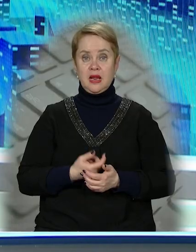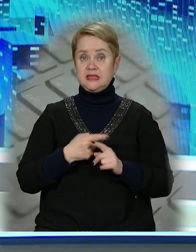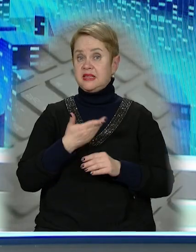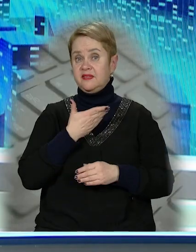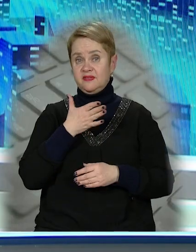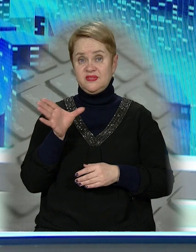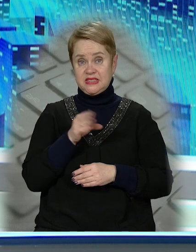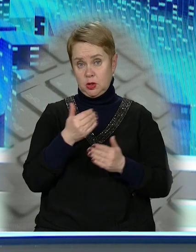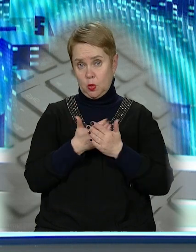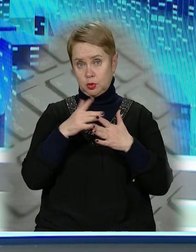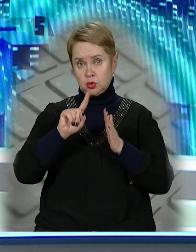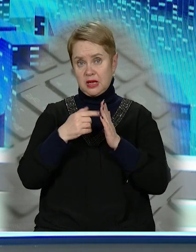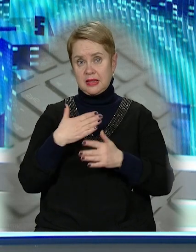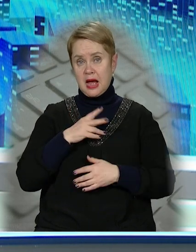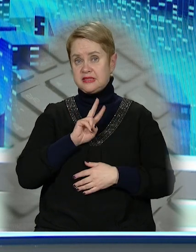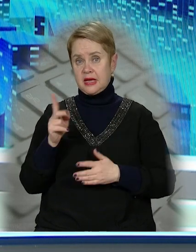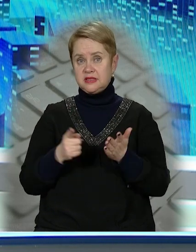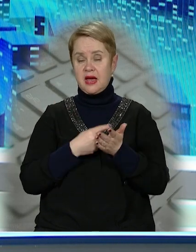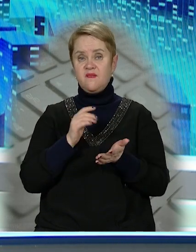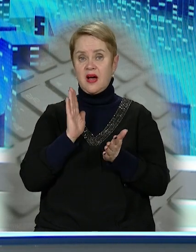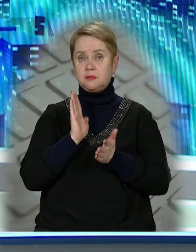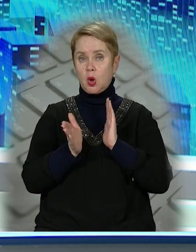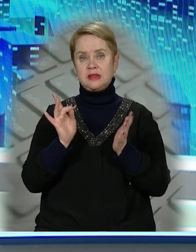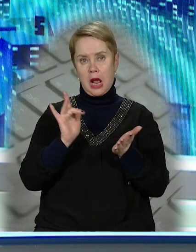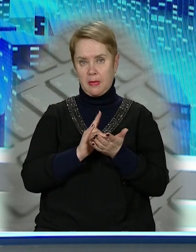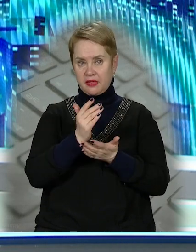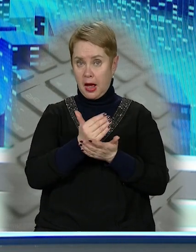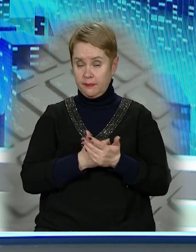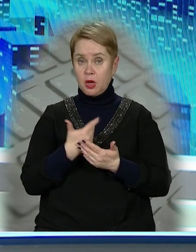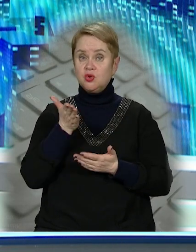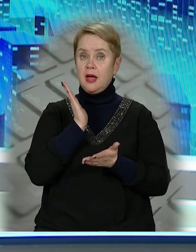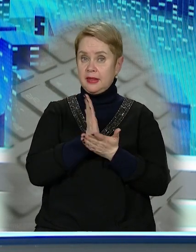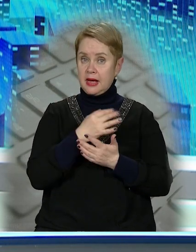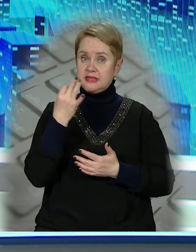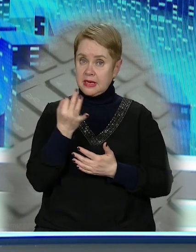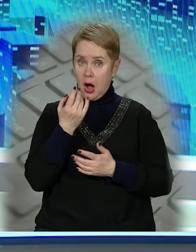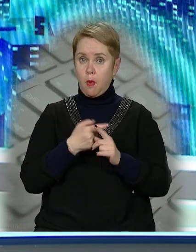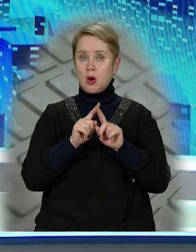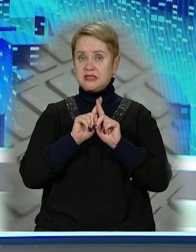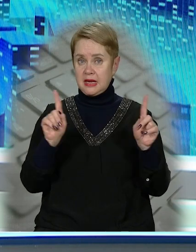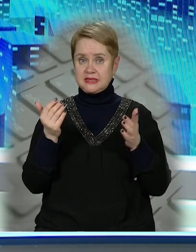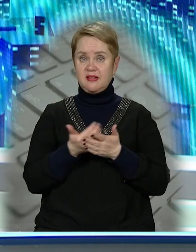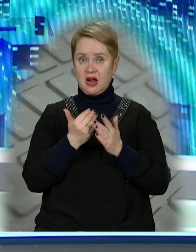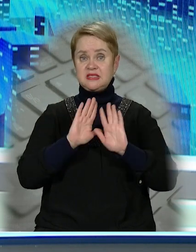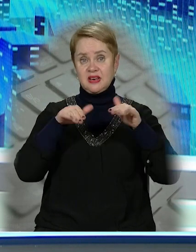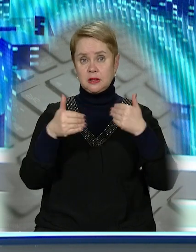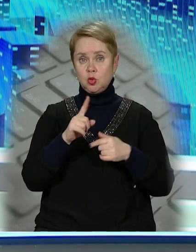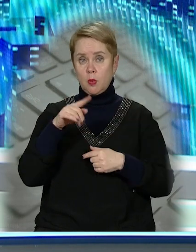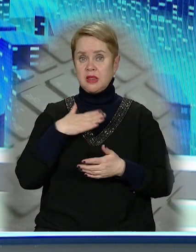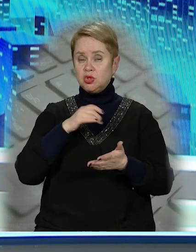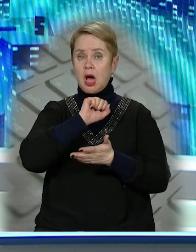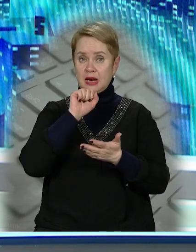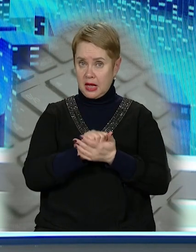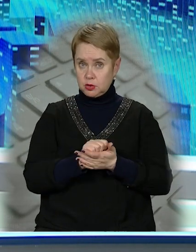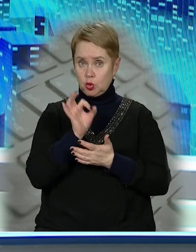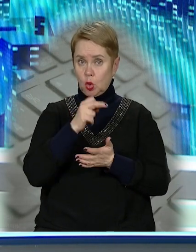Це всі новини. Більше дізнавайтесь на нашому сайті, на сторінці у Фейсбук та у Телеграм-каналі. Ну, якщо у вас є цікава або резонансна інформація, звертайтеся на